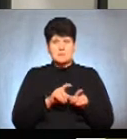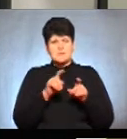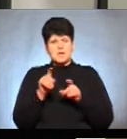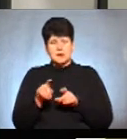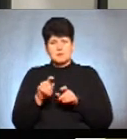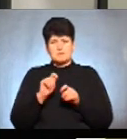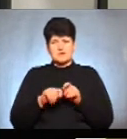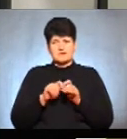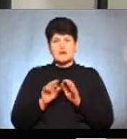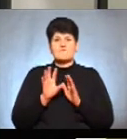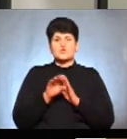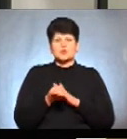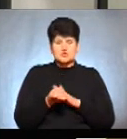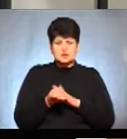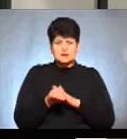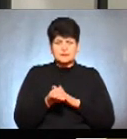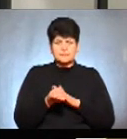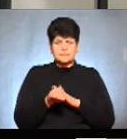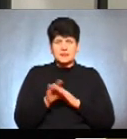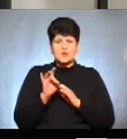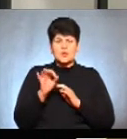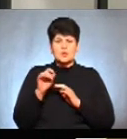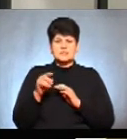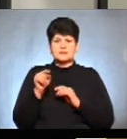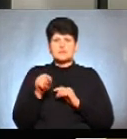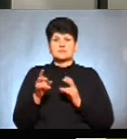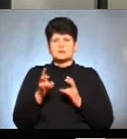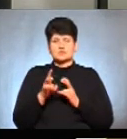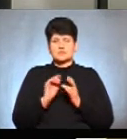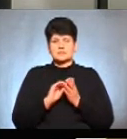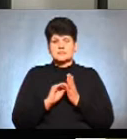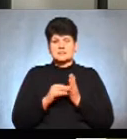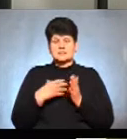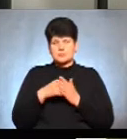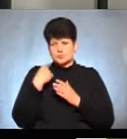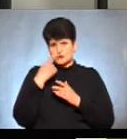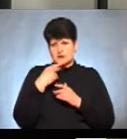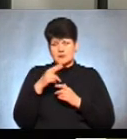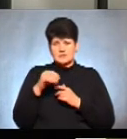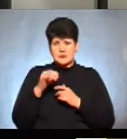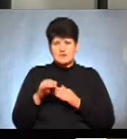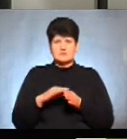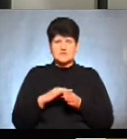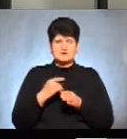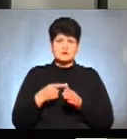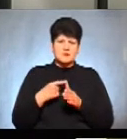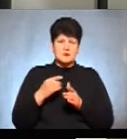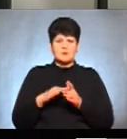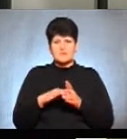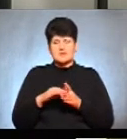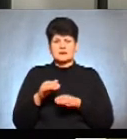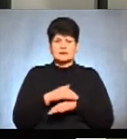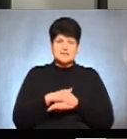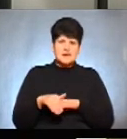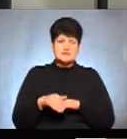перевірка включення розділ. Там потрібно вказати свої персональні дані, прізвищення по-батькові, адресу проживання, рік